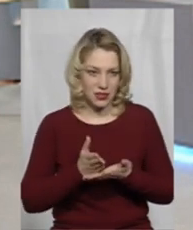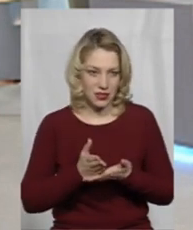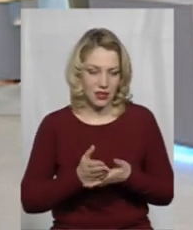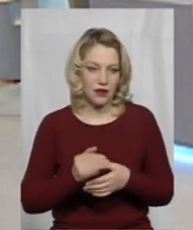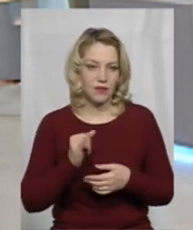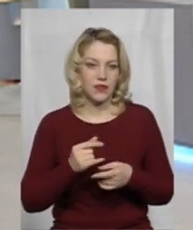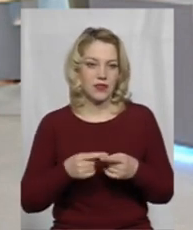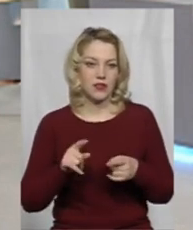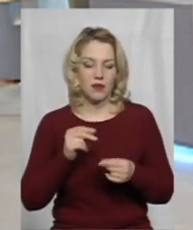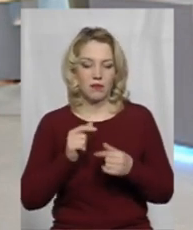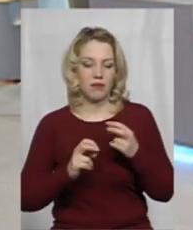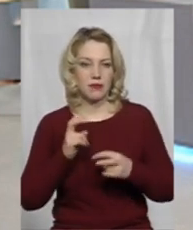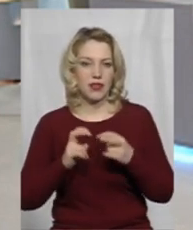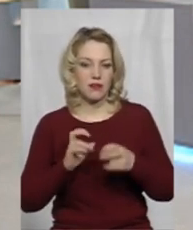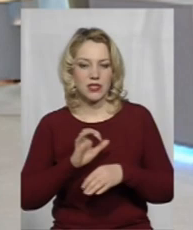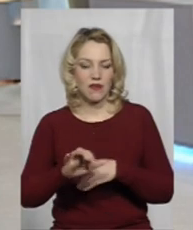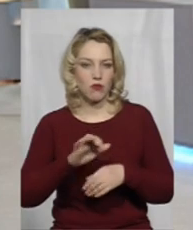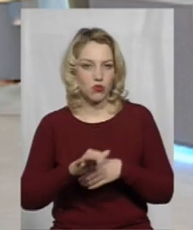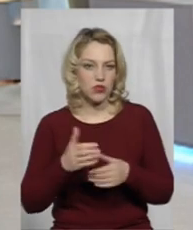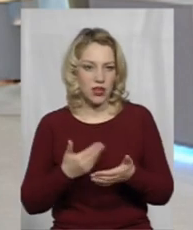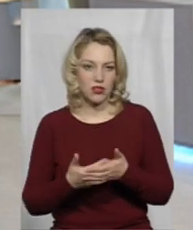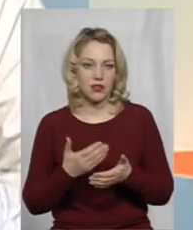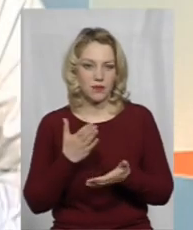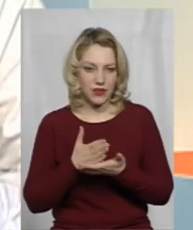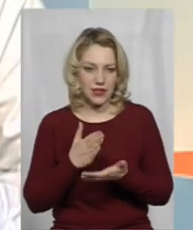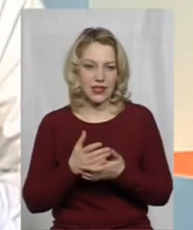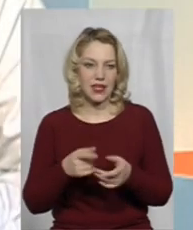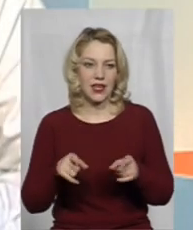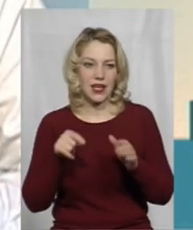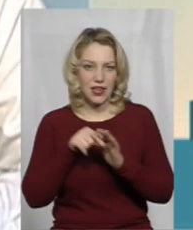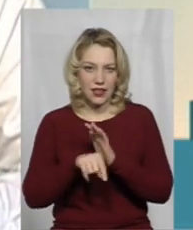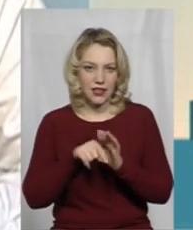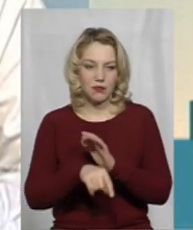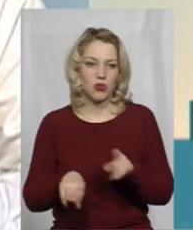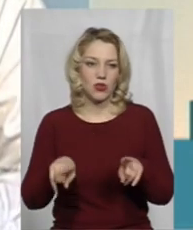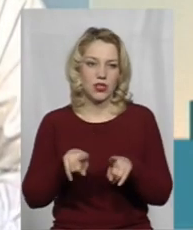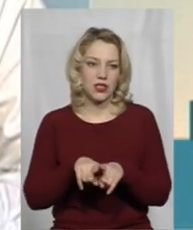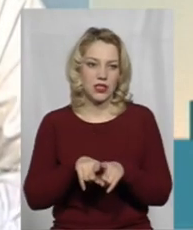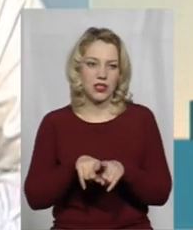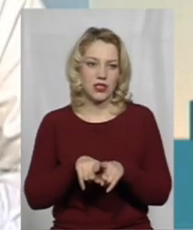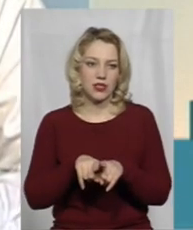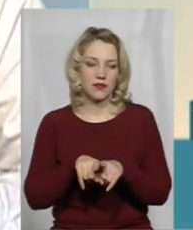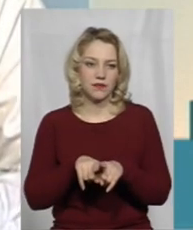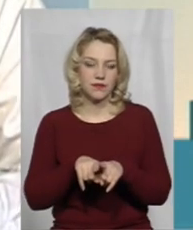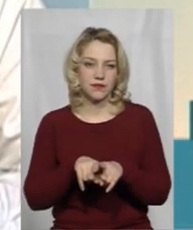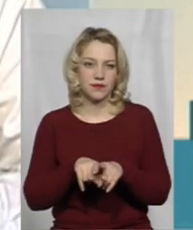і що підприємства випускають. Що є, є іменно такі, як ви сказали,